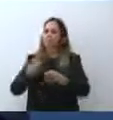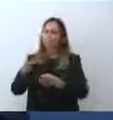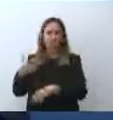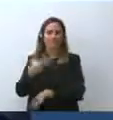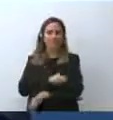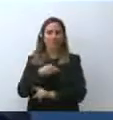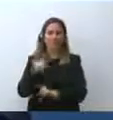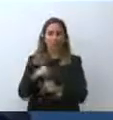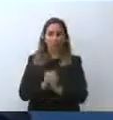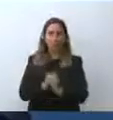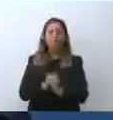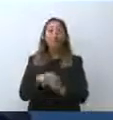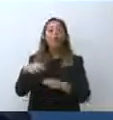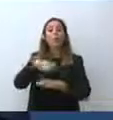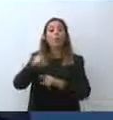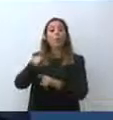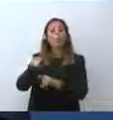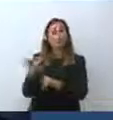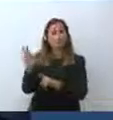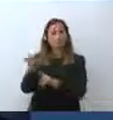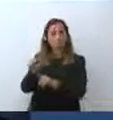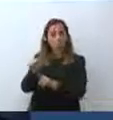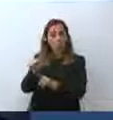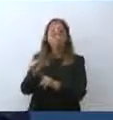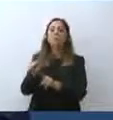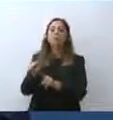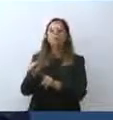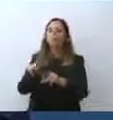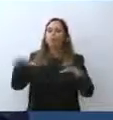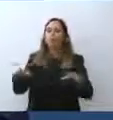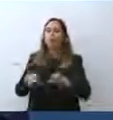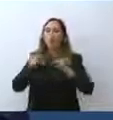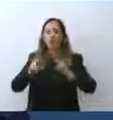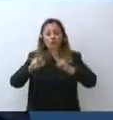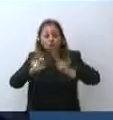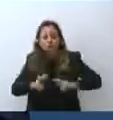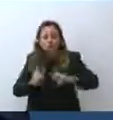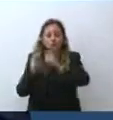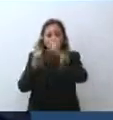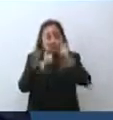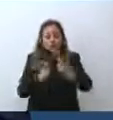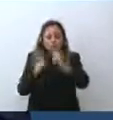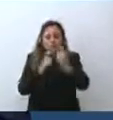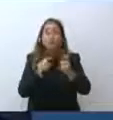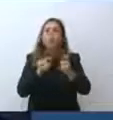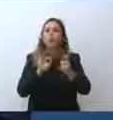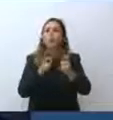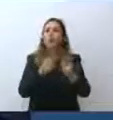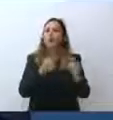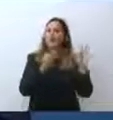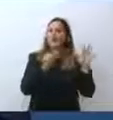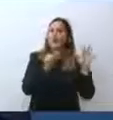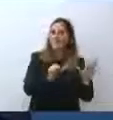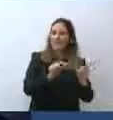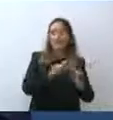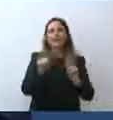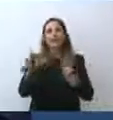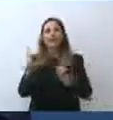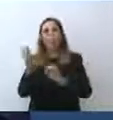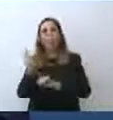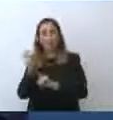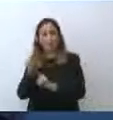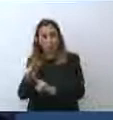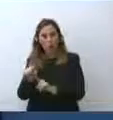farà, il generale Figliolo farà un'operazione di screening per quanto riguarda sostanzialmente il 6-14, in modo da garantire